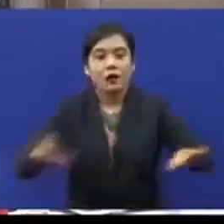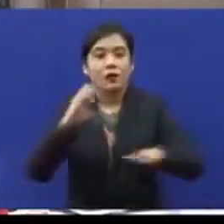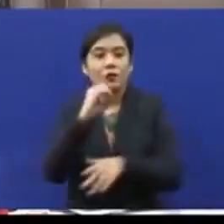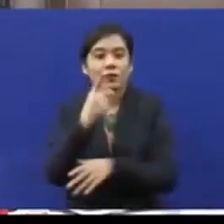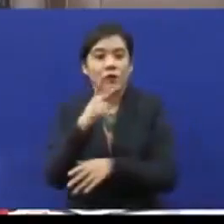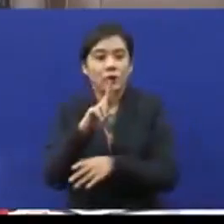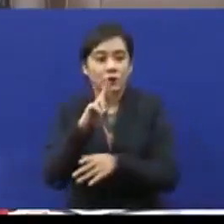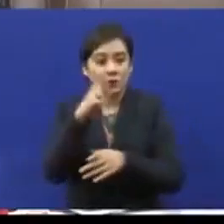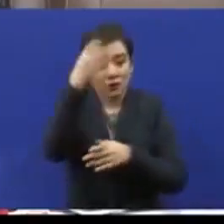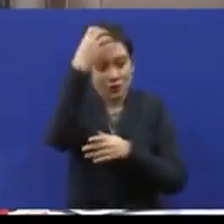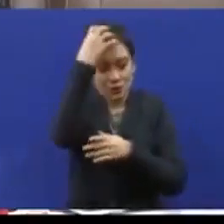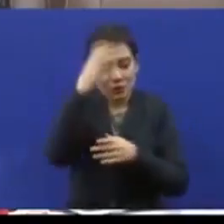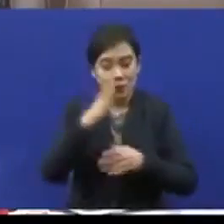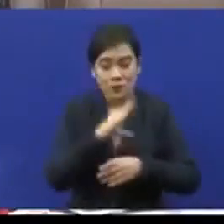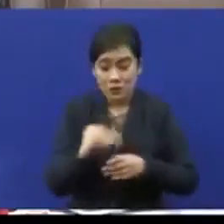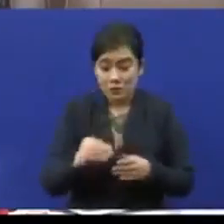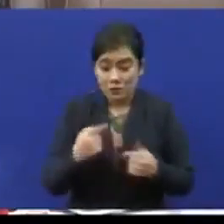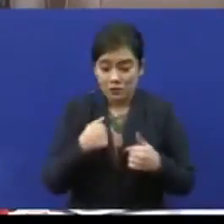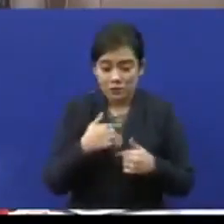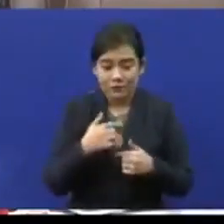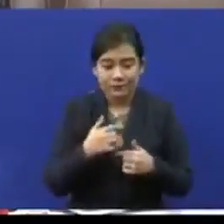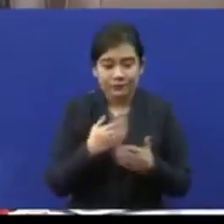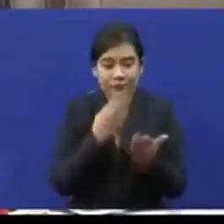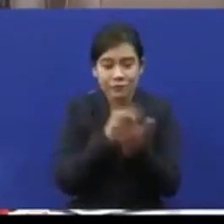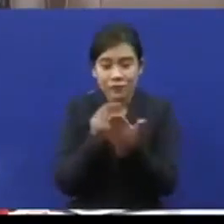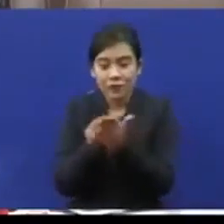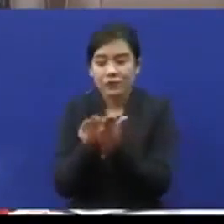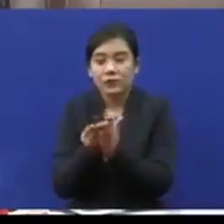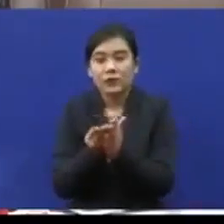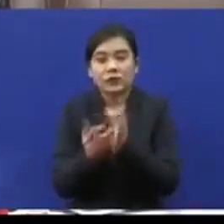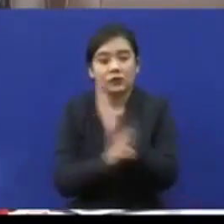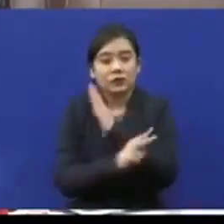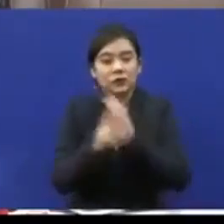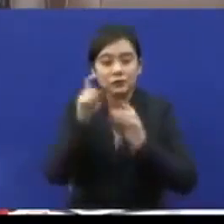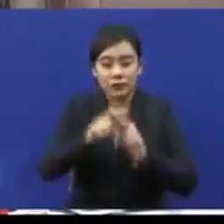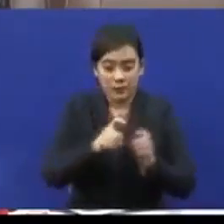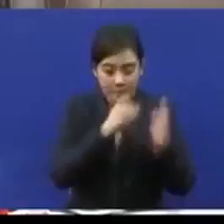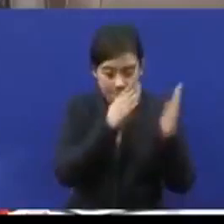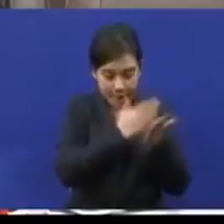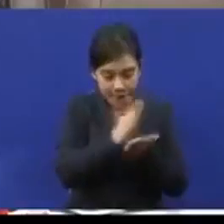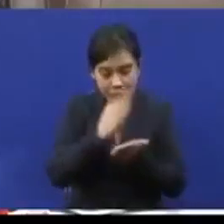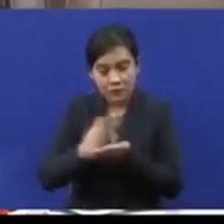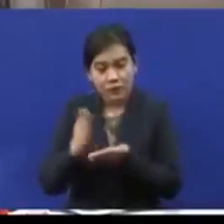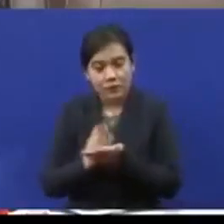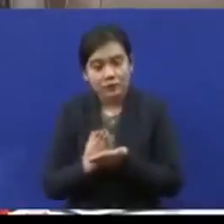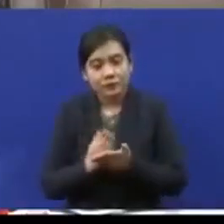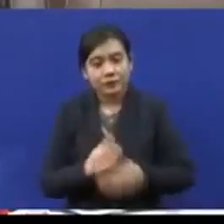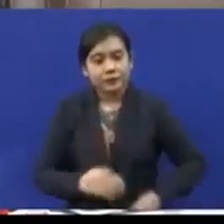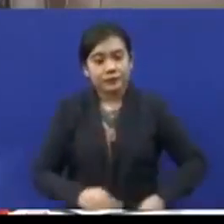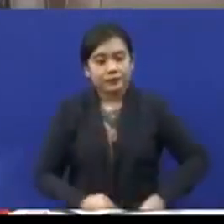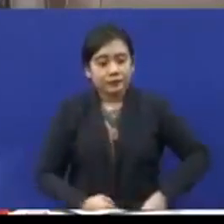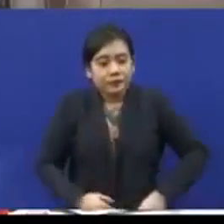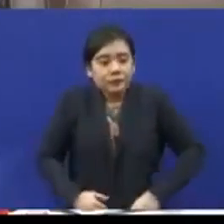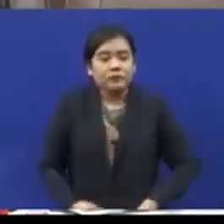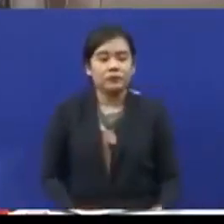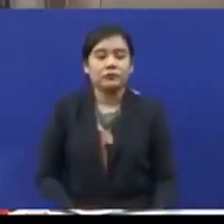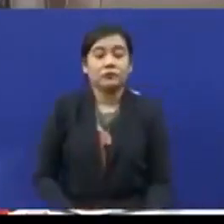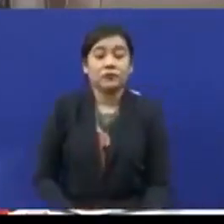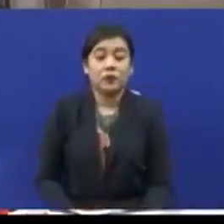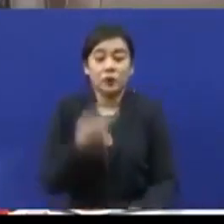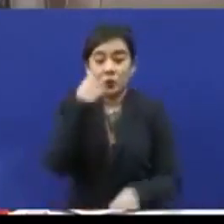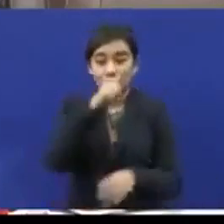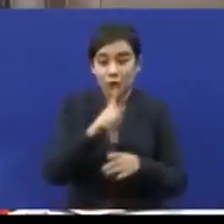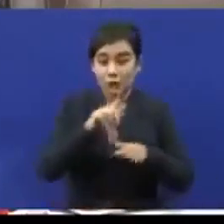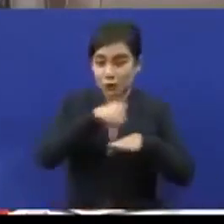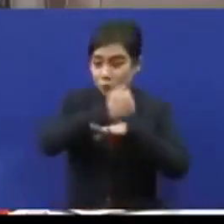berpendapat bahawa peruntukan Kerajaan Negeri perlu dibelanjakan dengan lebih strategik dan bukan sekadar memberi peruntukan kepada pertubuhan